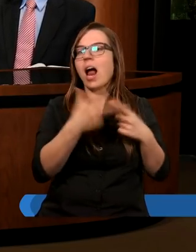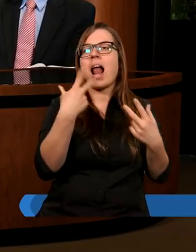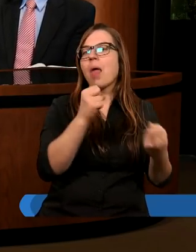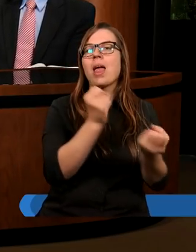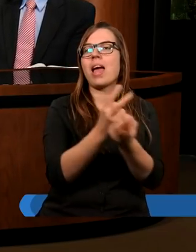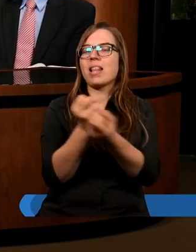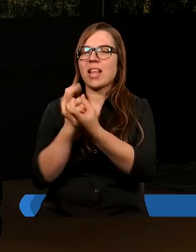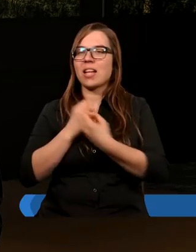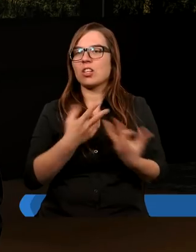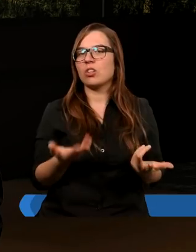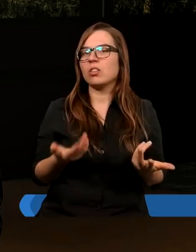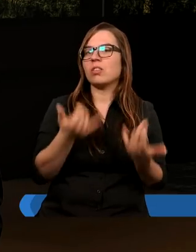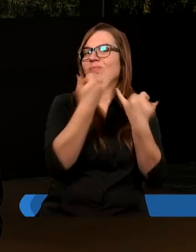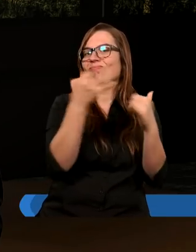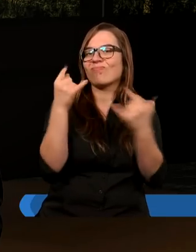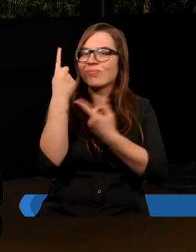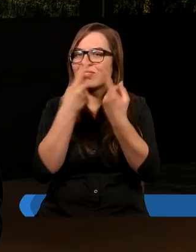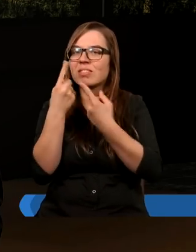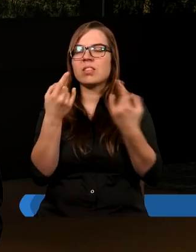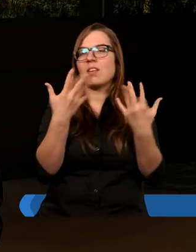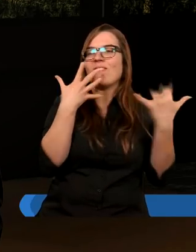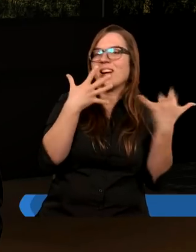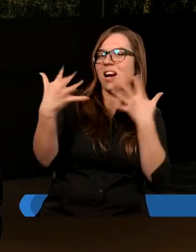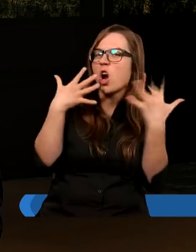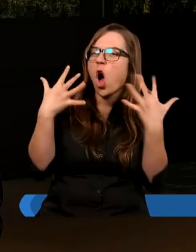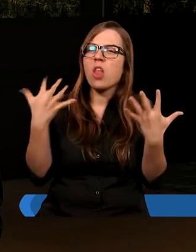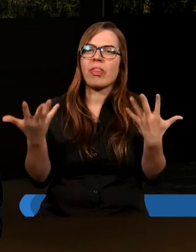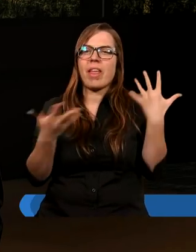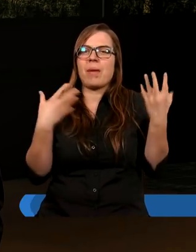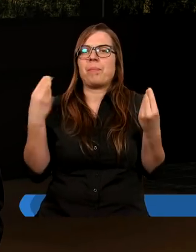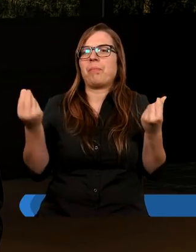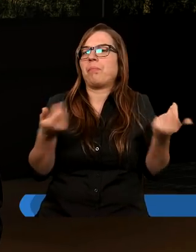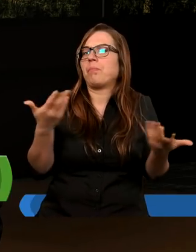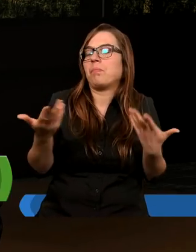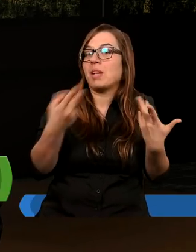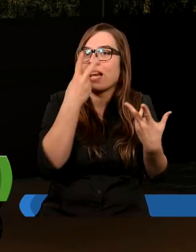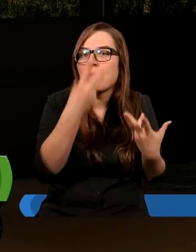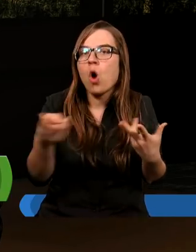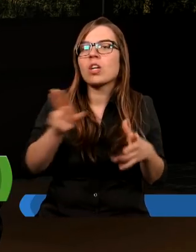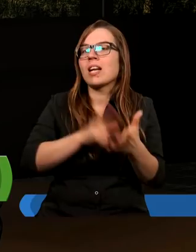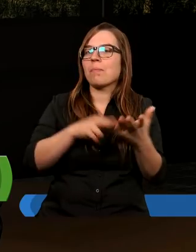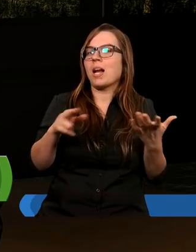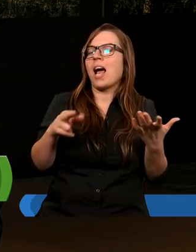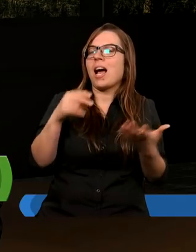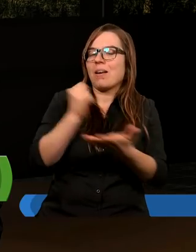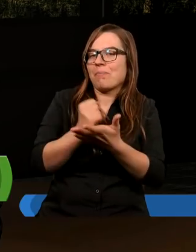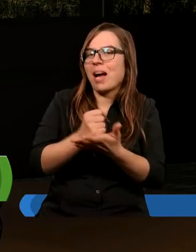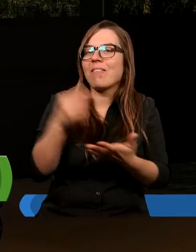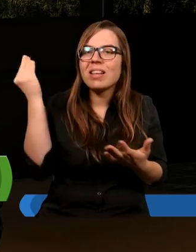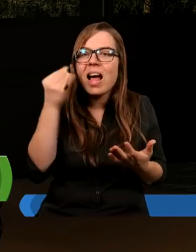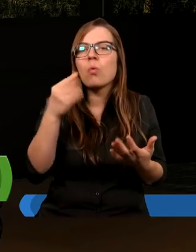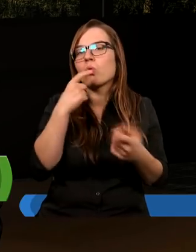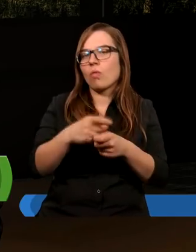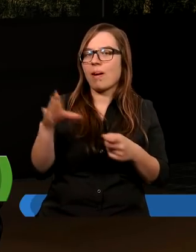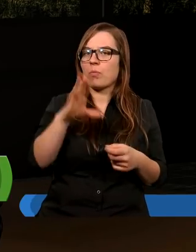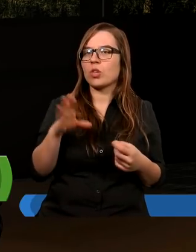identyczni, różnimy się wyglądem i spojrzeniem na pewne nauki, Słowa